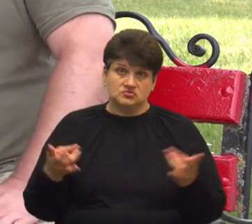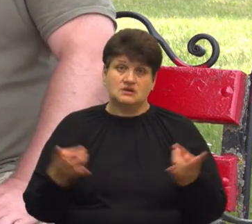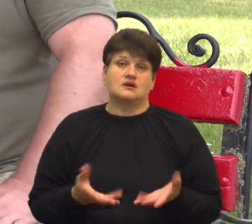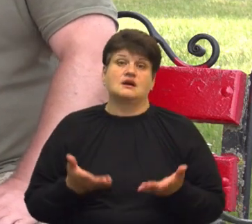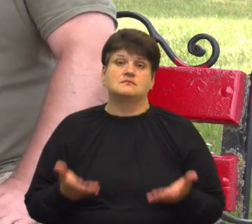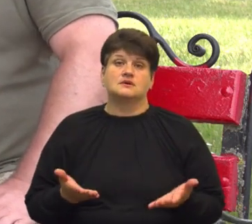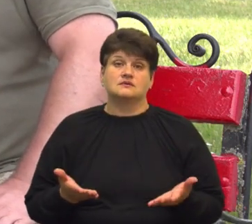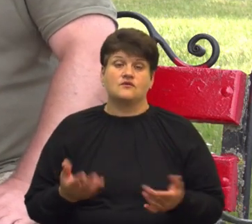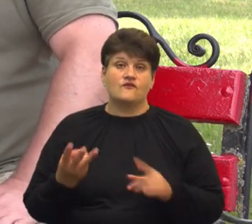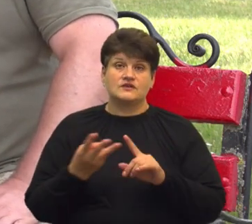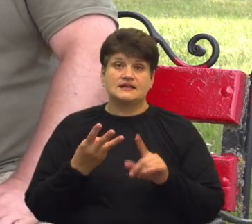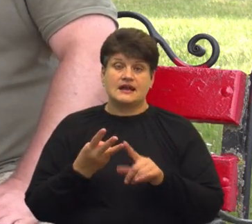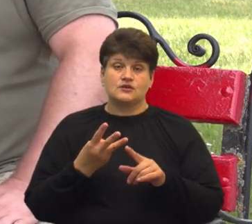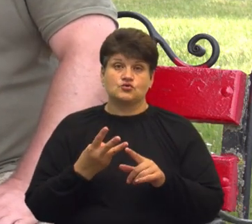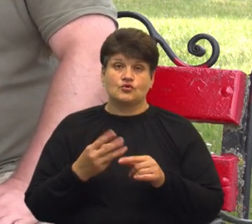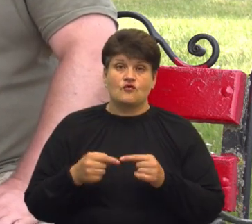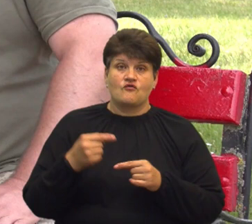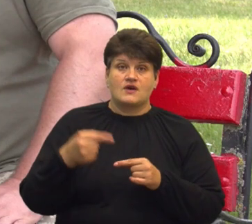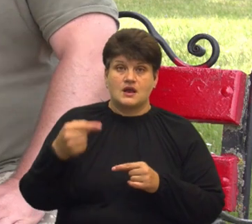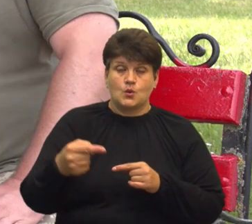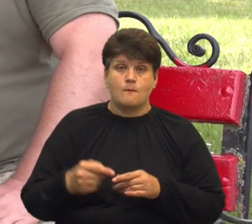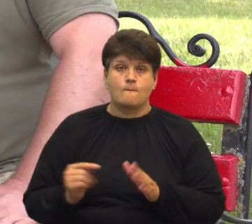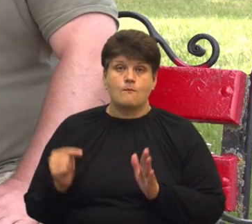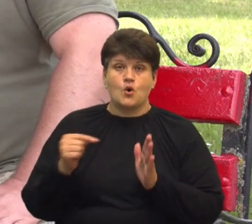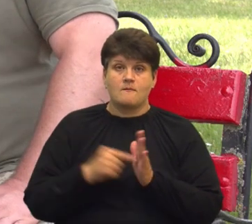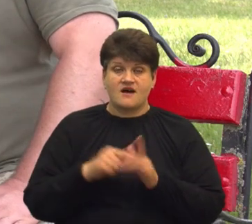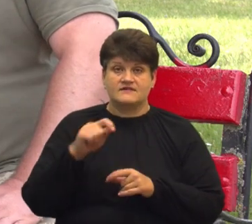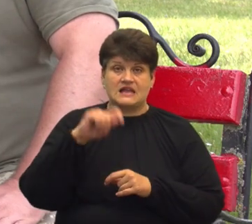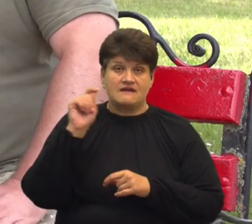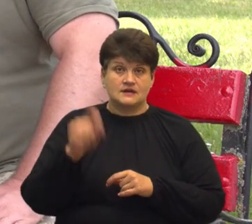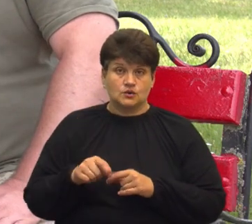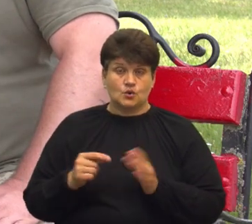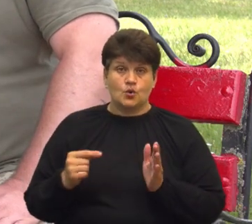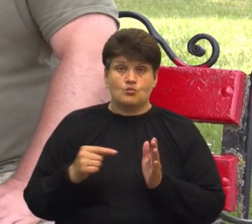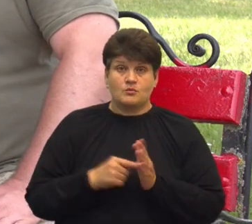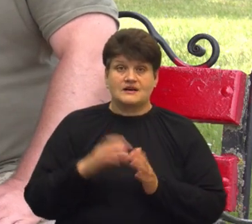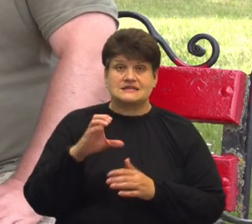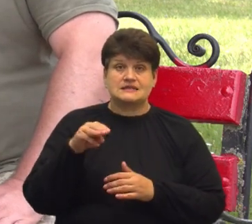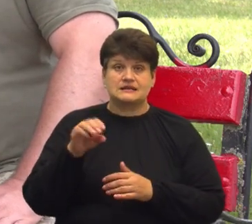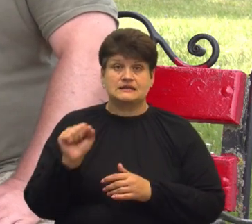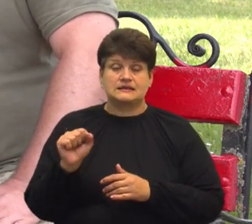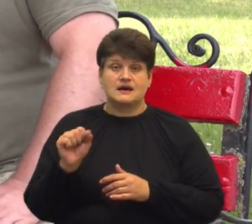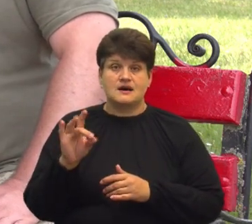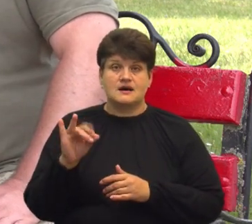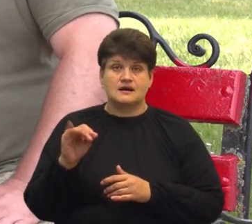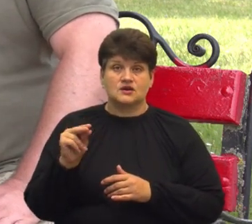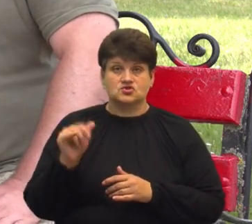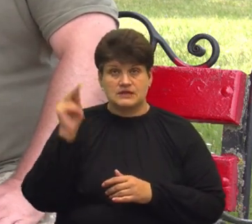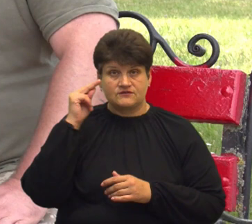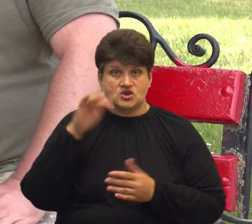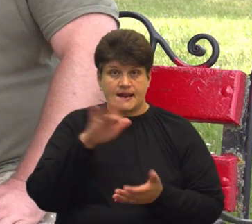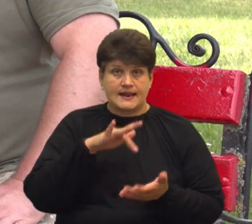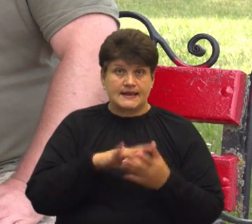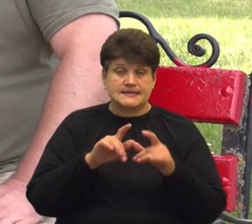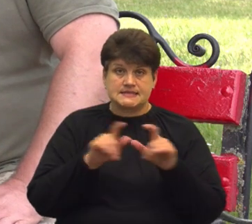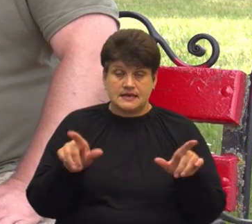В третьу хвилю я попав на війну. Потрапив в Старичі, в навчальний центр. Після того мене